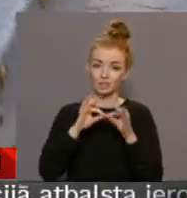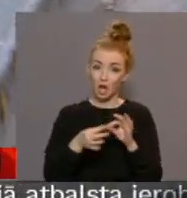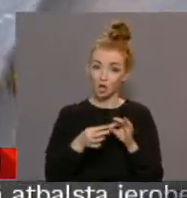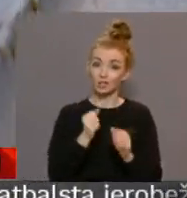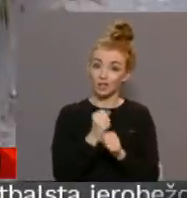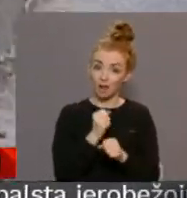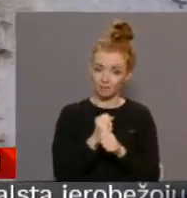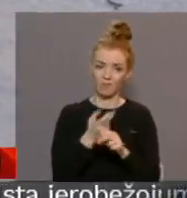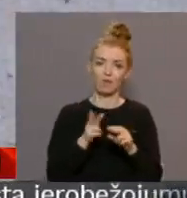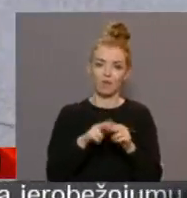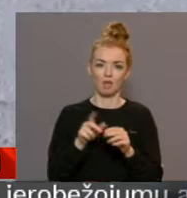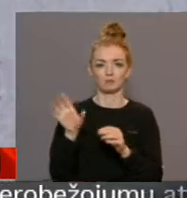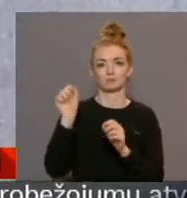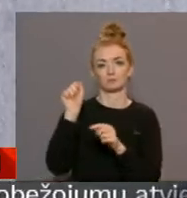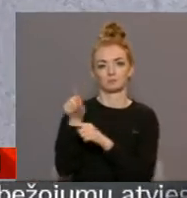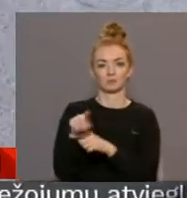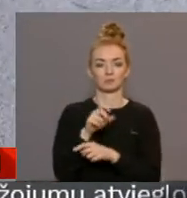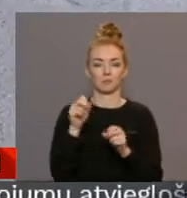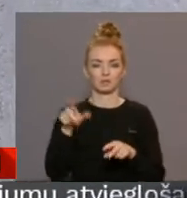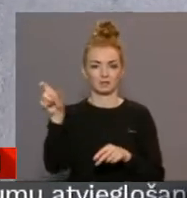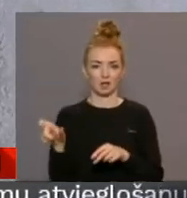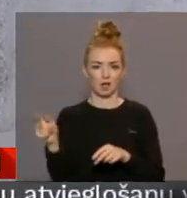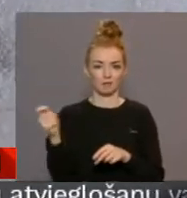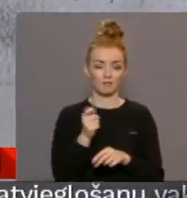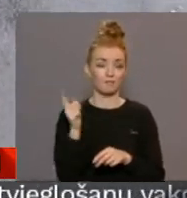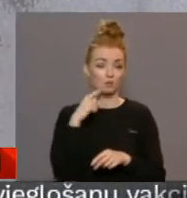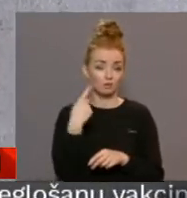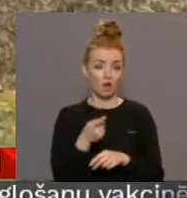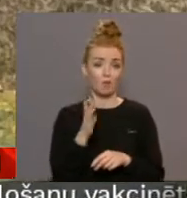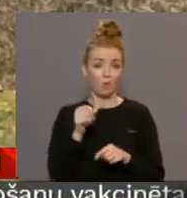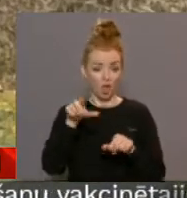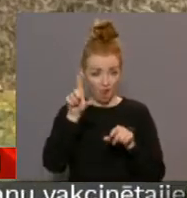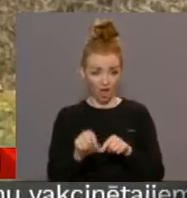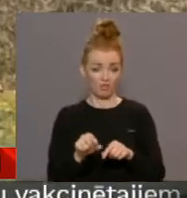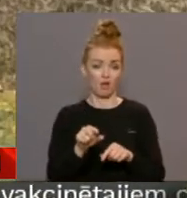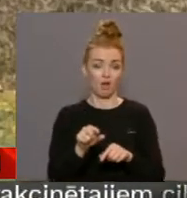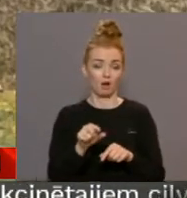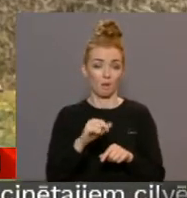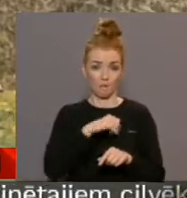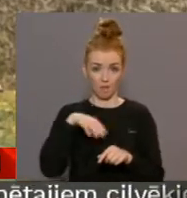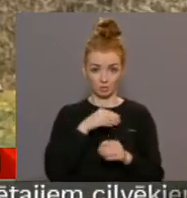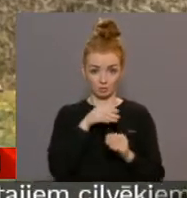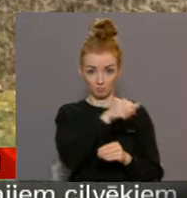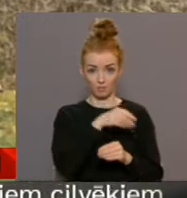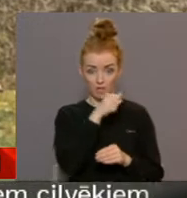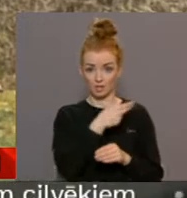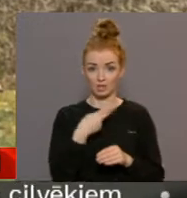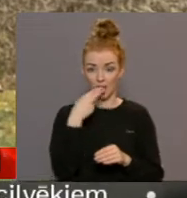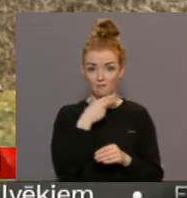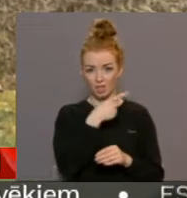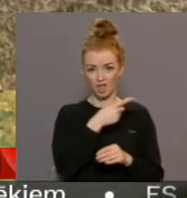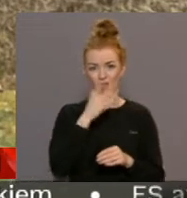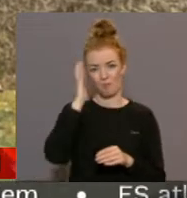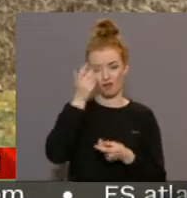uzdevumu veikšana tiks uzticēta speciālistiem. Būs lētāk dzīve, jo tā naudiņa, ko mēs maksājam komunālajai saimniecībai kā pārvaldīšanas